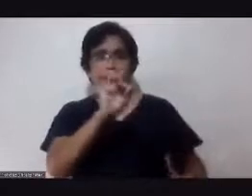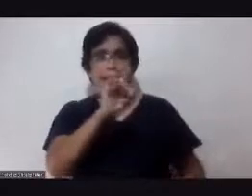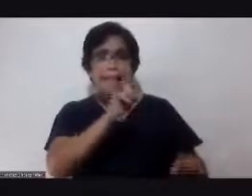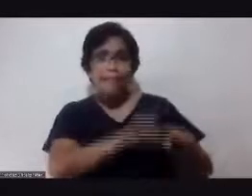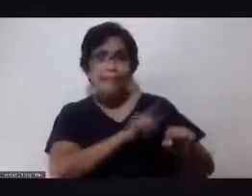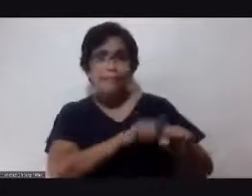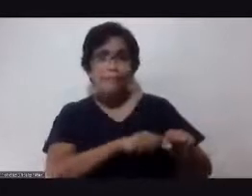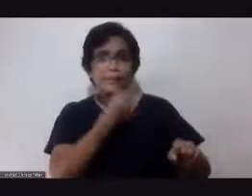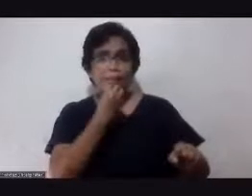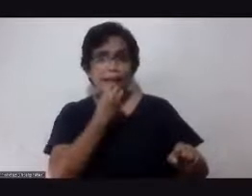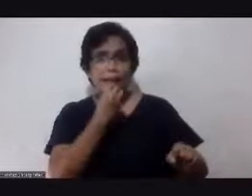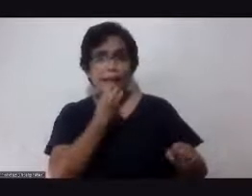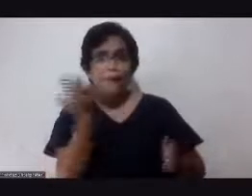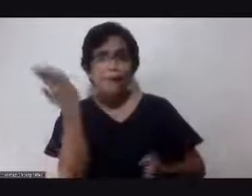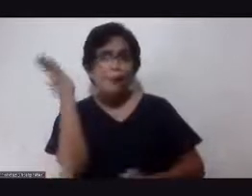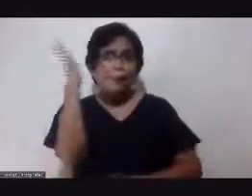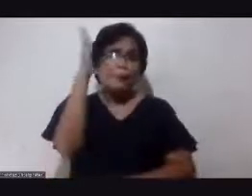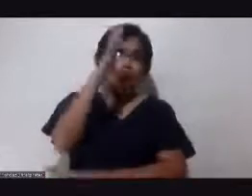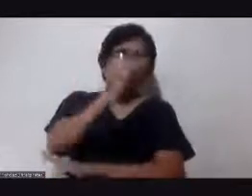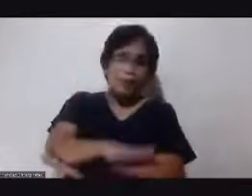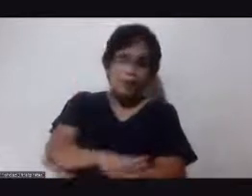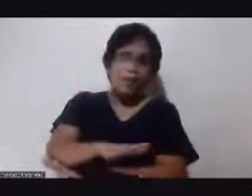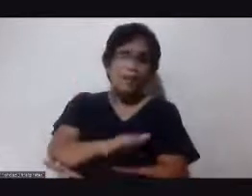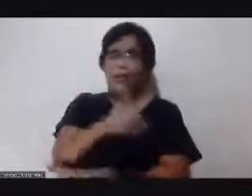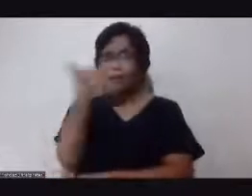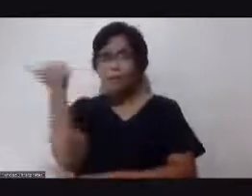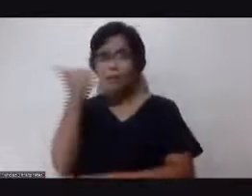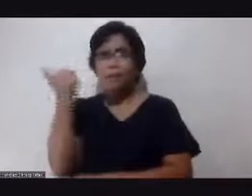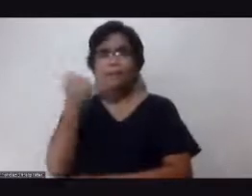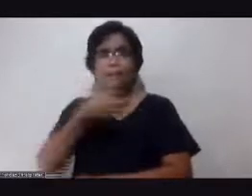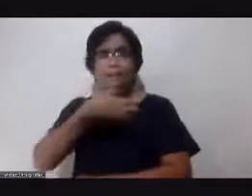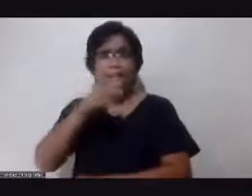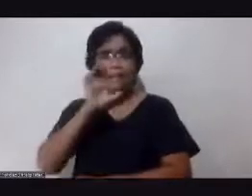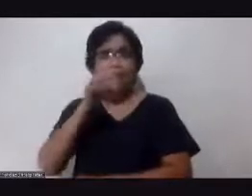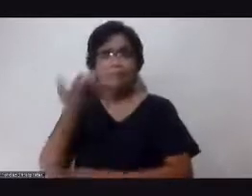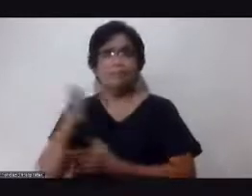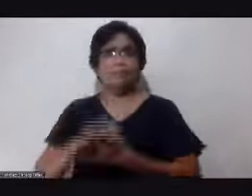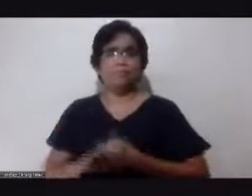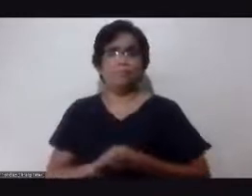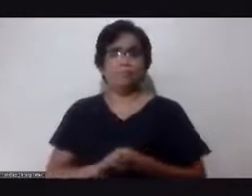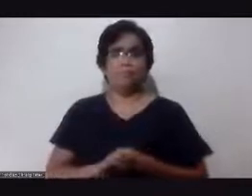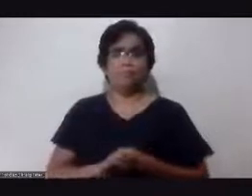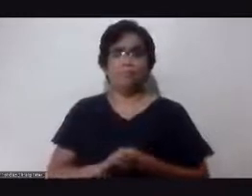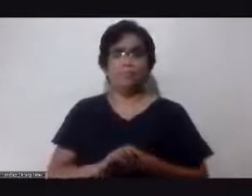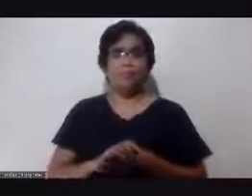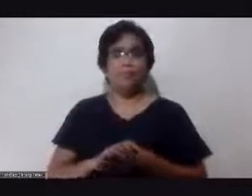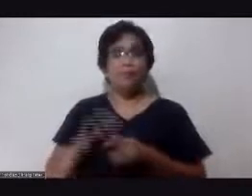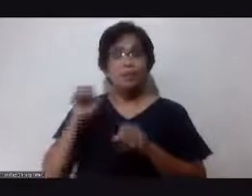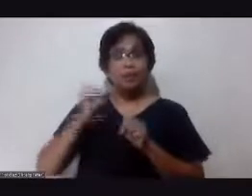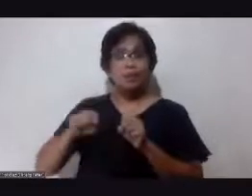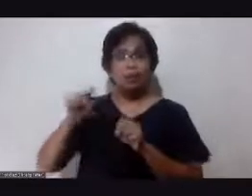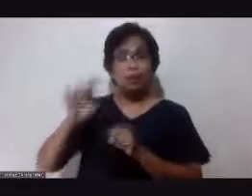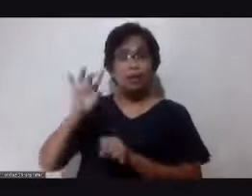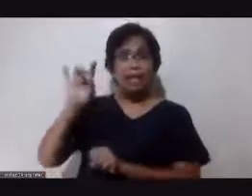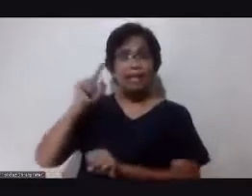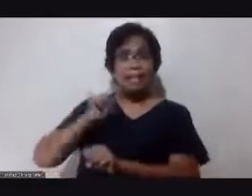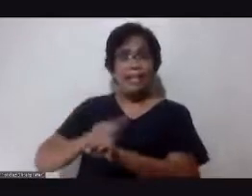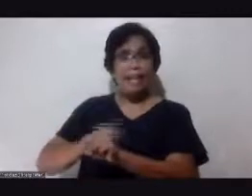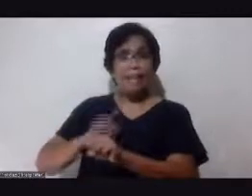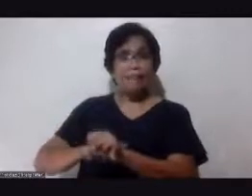Eight times kumain, maghapon, tapos yung iba pa yung iniinom nila. Right. Okay? So, doon sa eight times na yun,